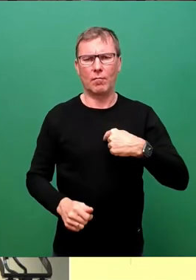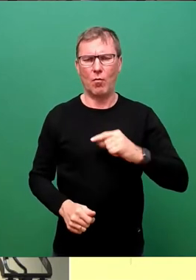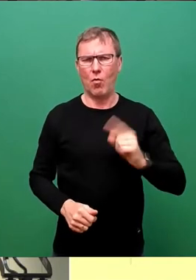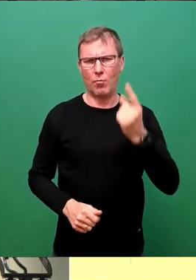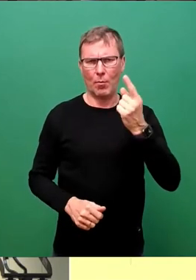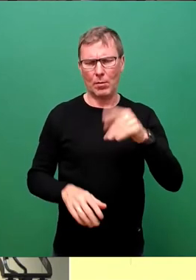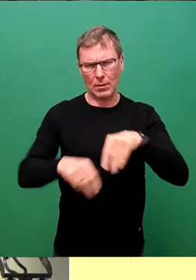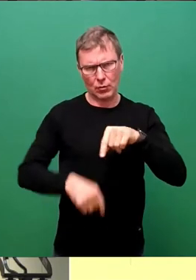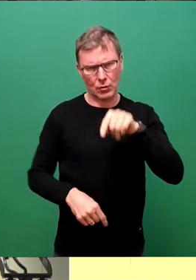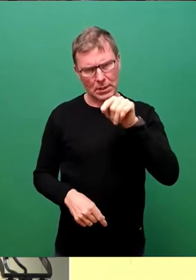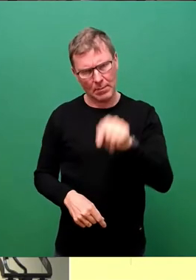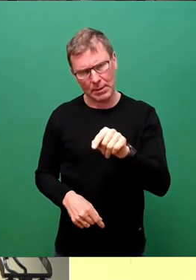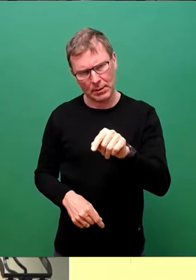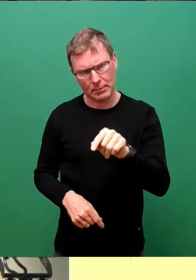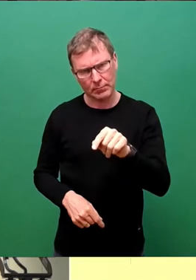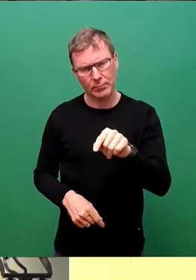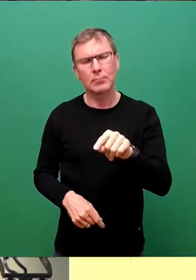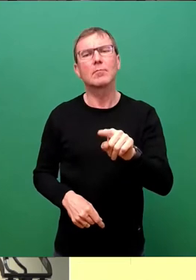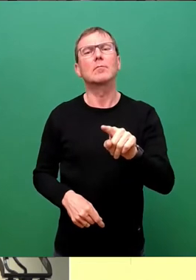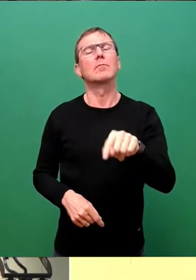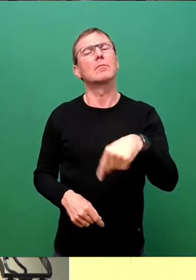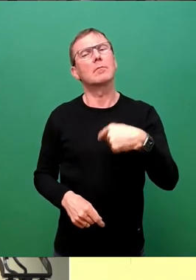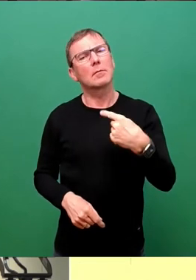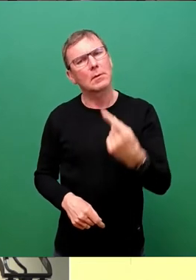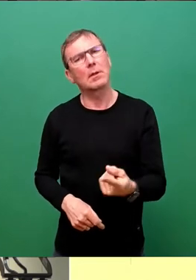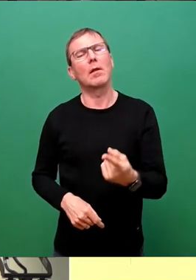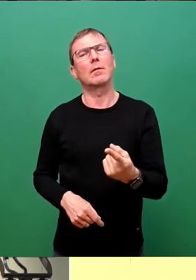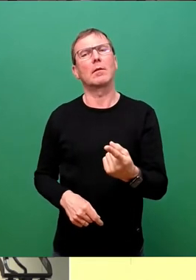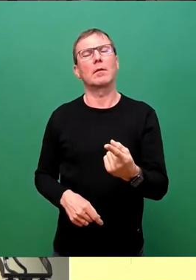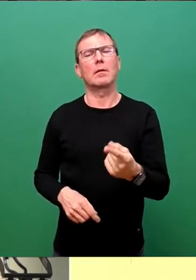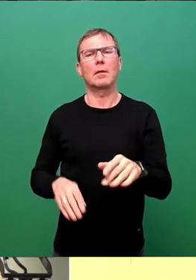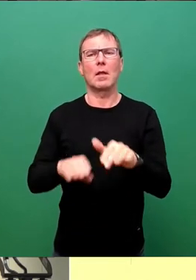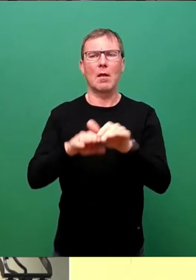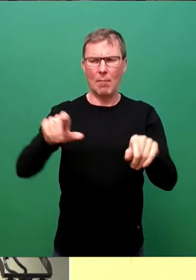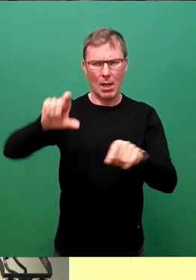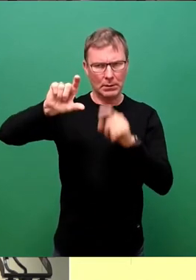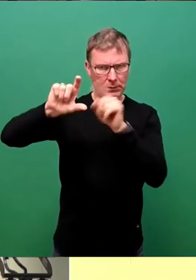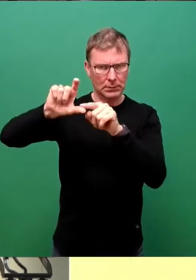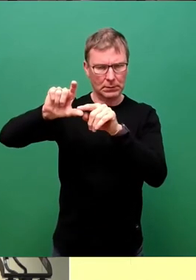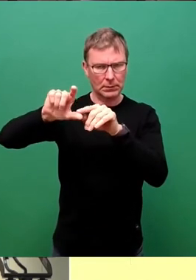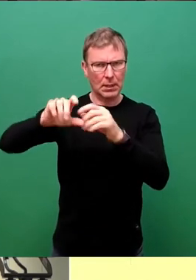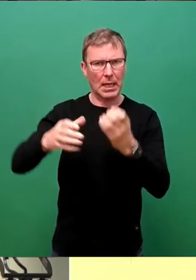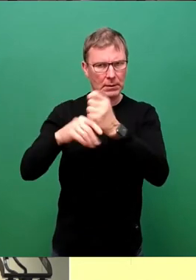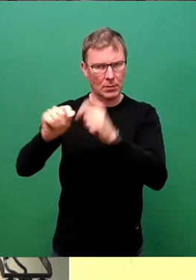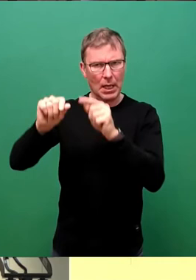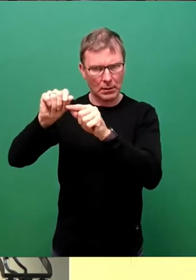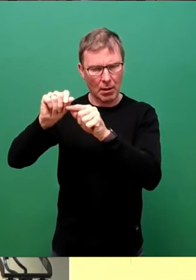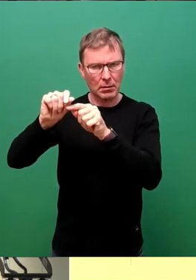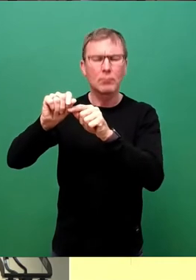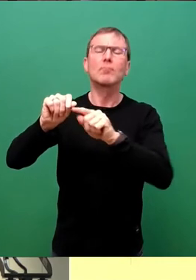herzunehmen. Und dann sowohl auf Basis dessen, aber dann zunächst